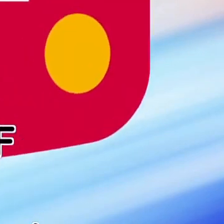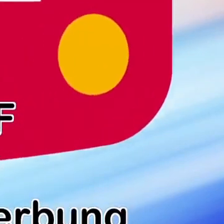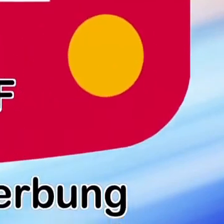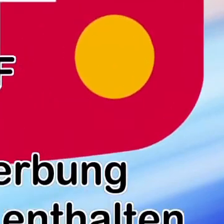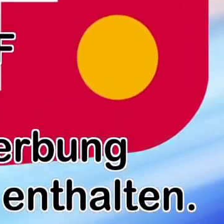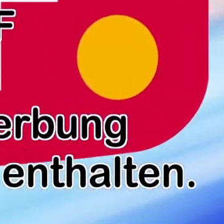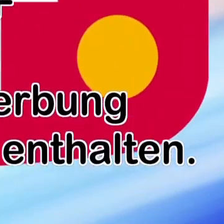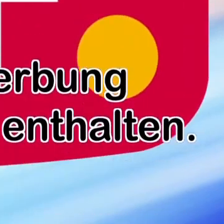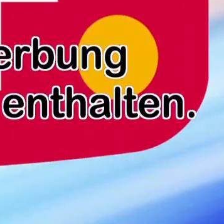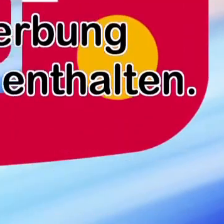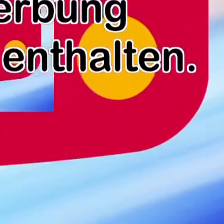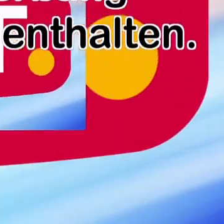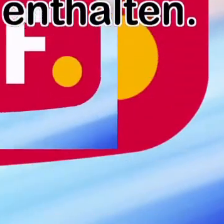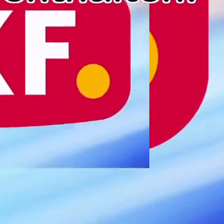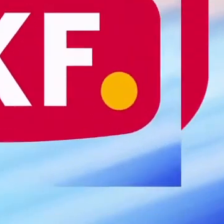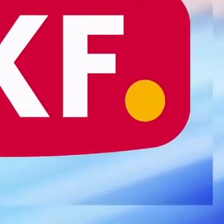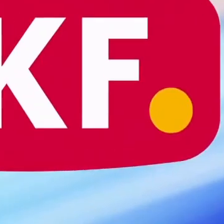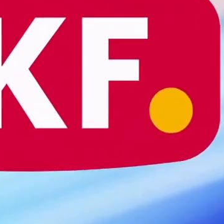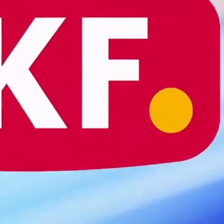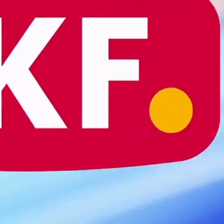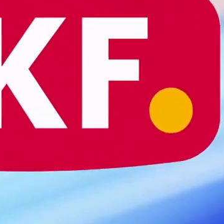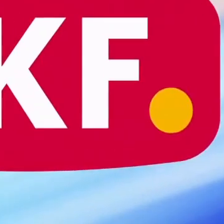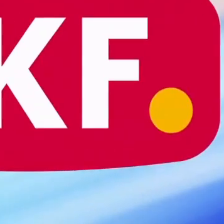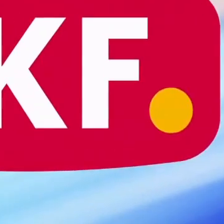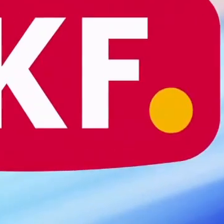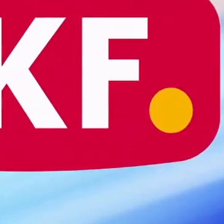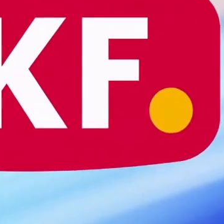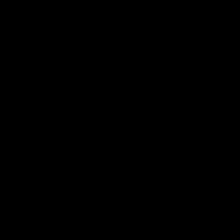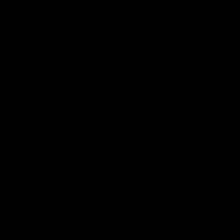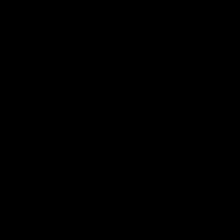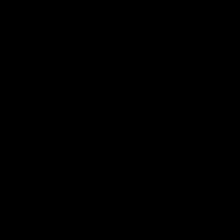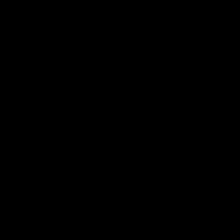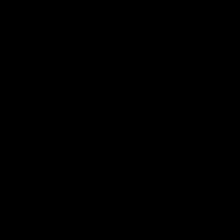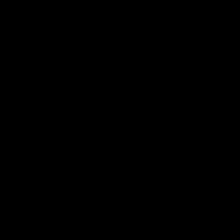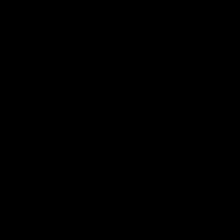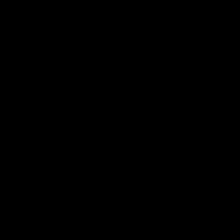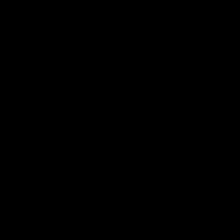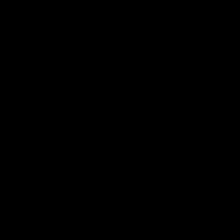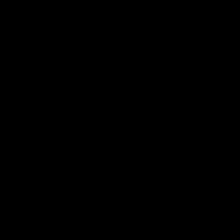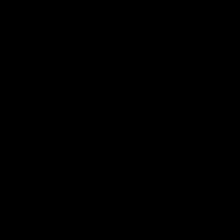Vielen Dank für die Aufmerksamkeit.